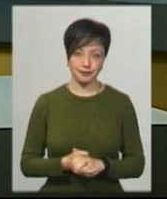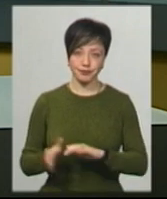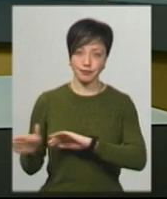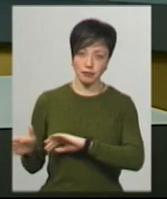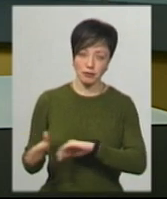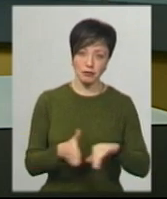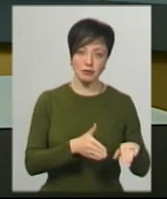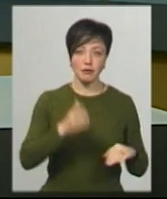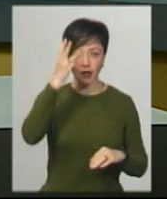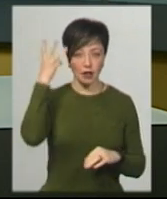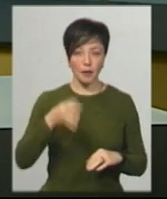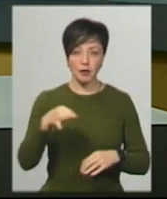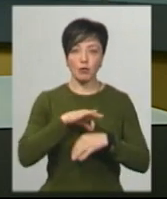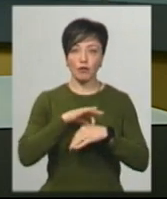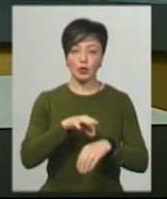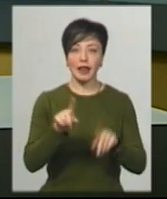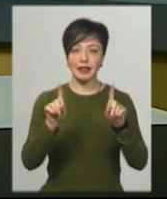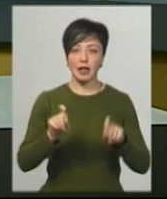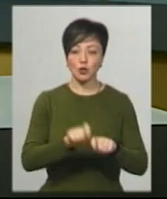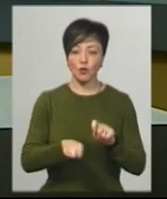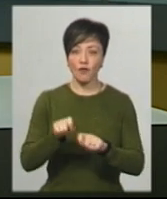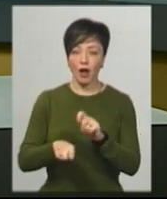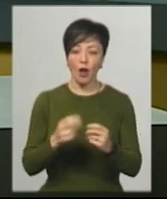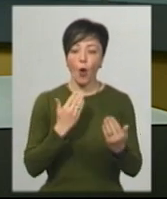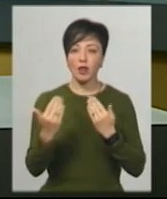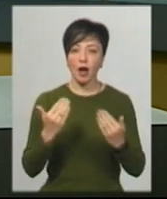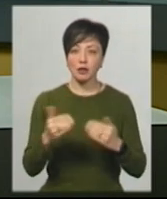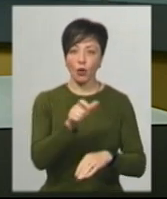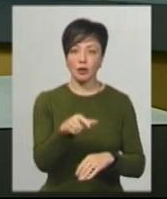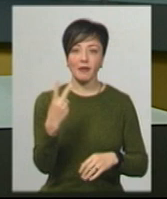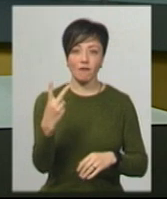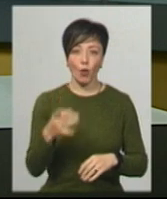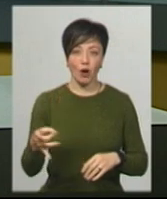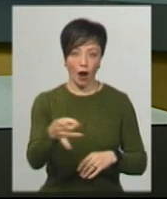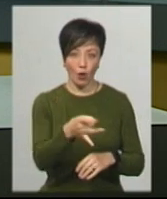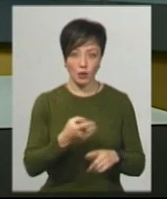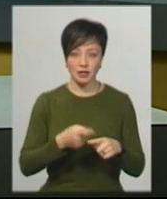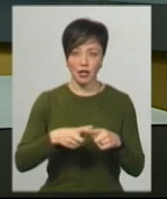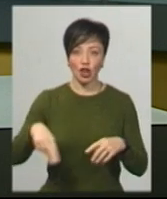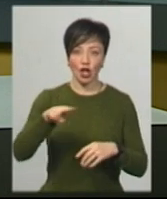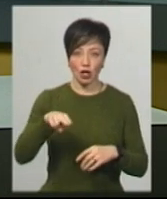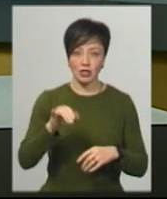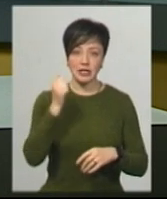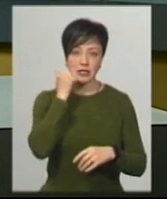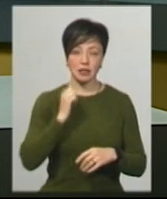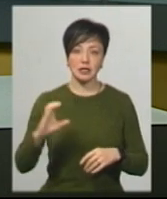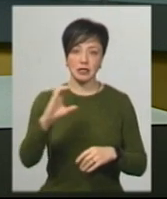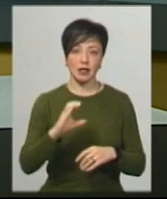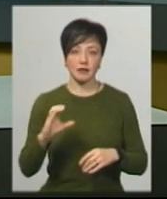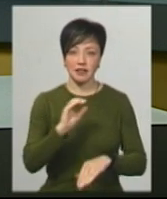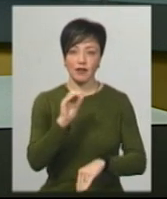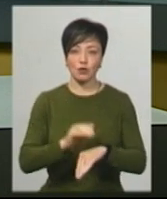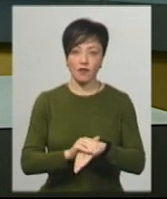На Хмельниччині проводять тестування контактних осіб у двох районах області. Це Деражнянський та Старосинявський, де